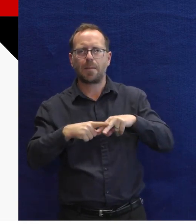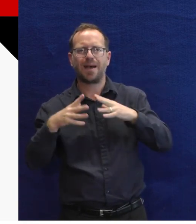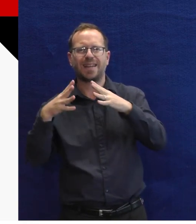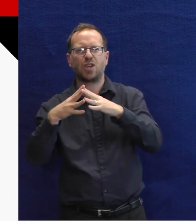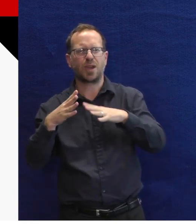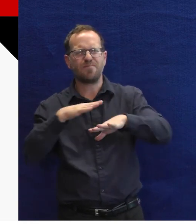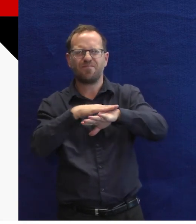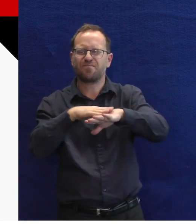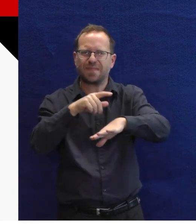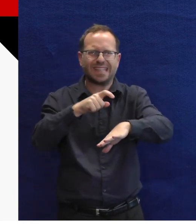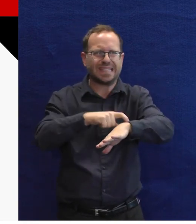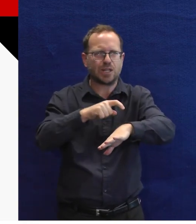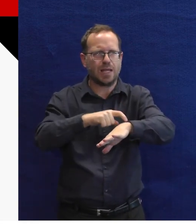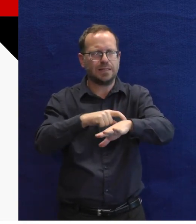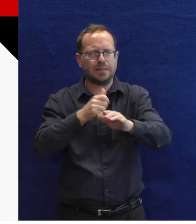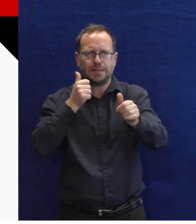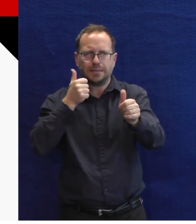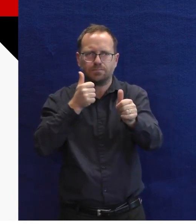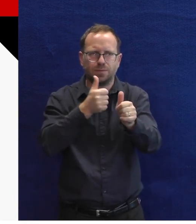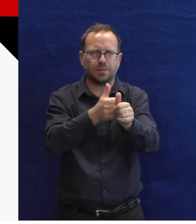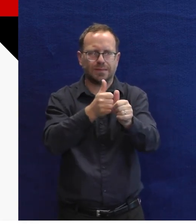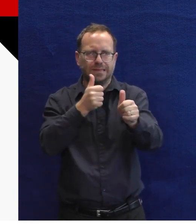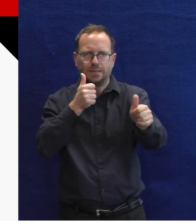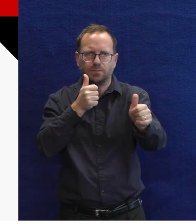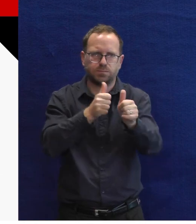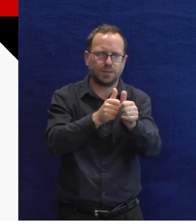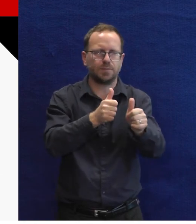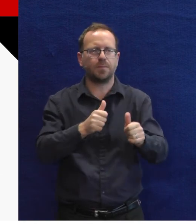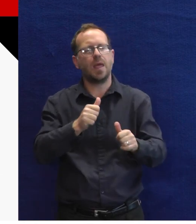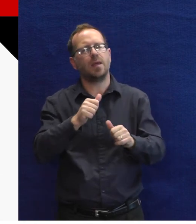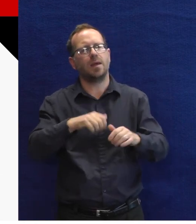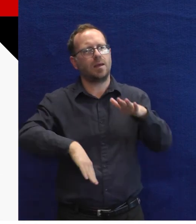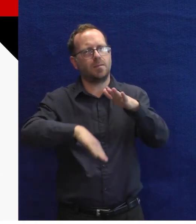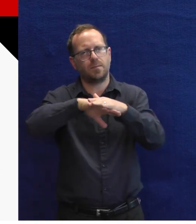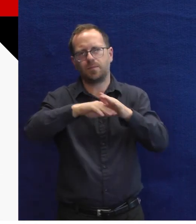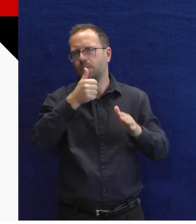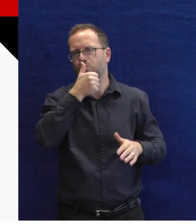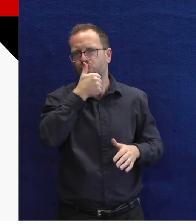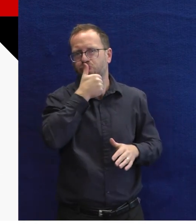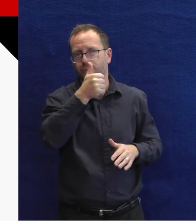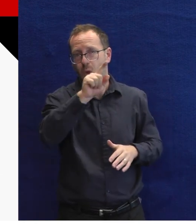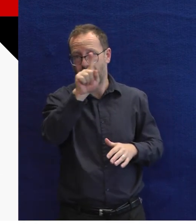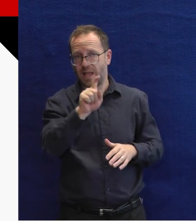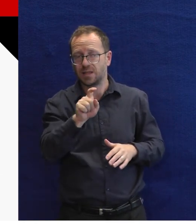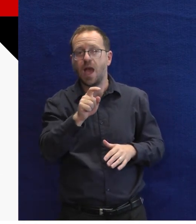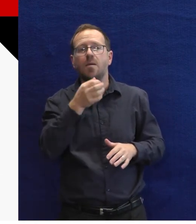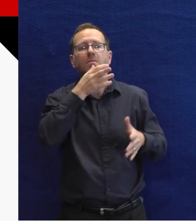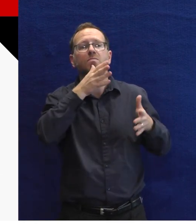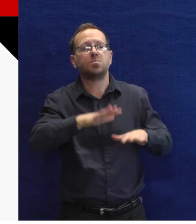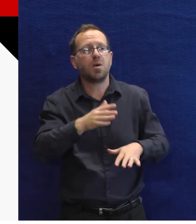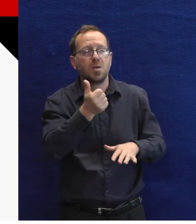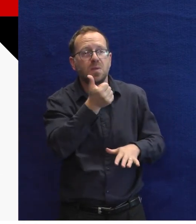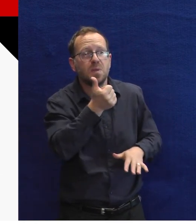Tak já moc děkuji Adamovi. S ohledem na čas si dovolím nabídnout prostě jenom pro jeden dotaz s tím, že